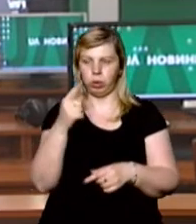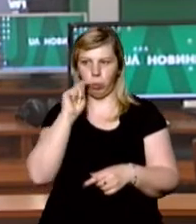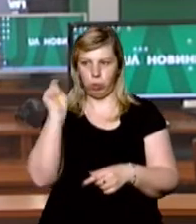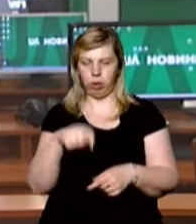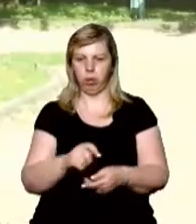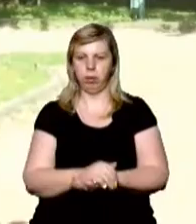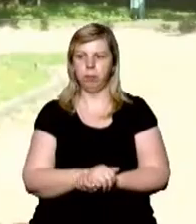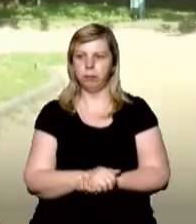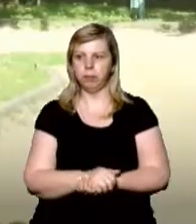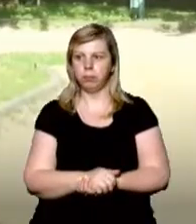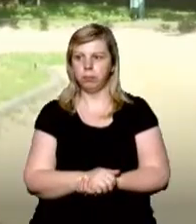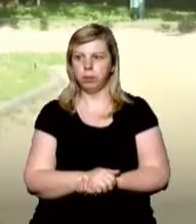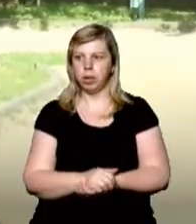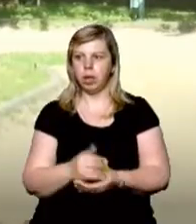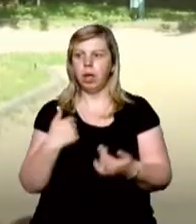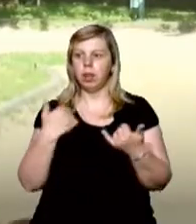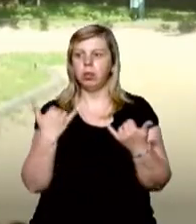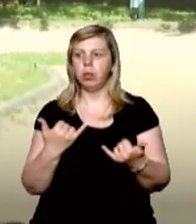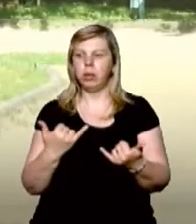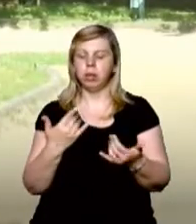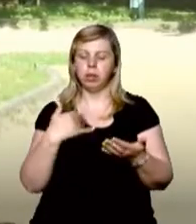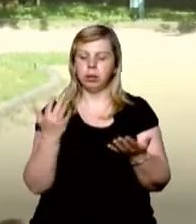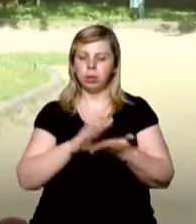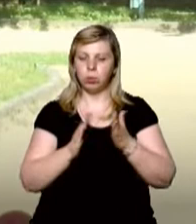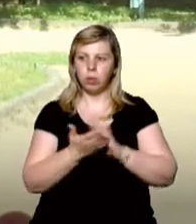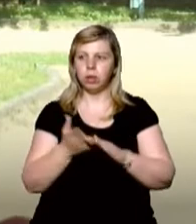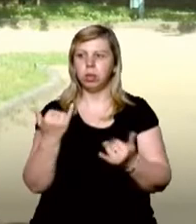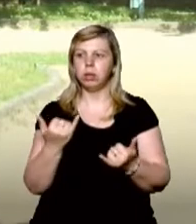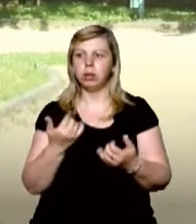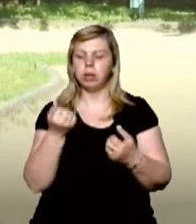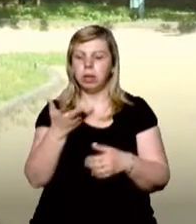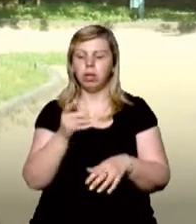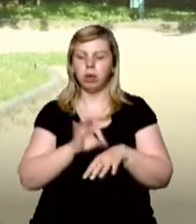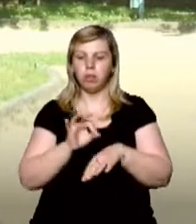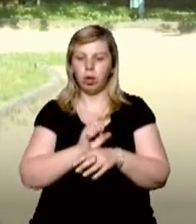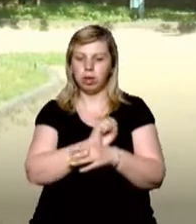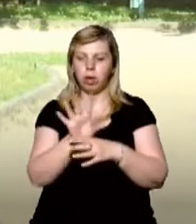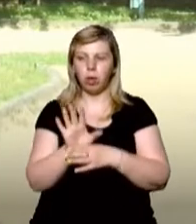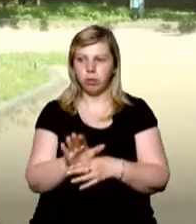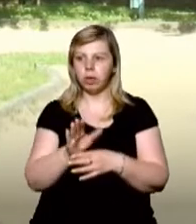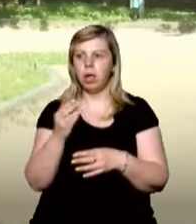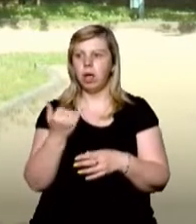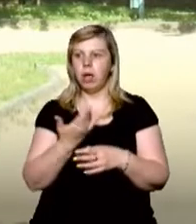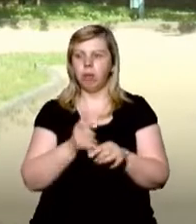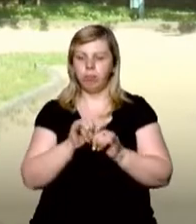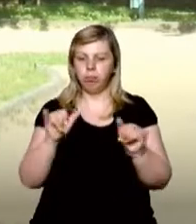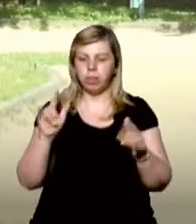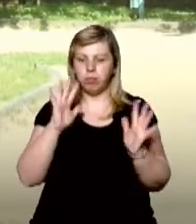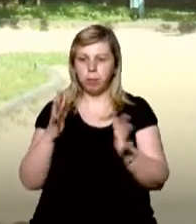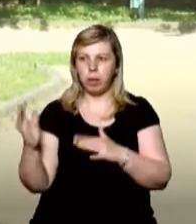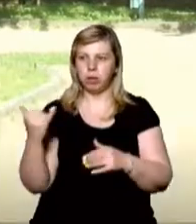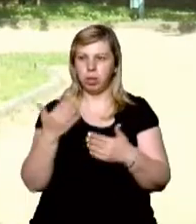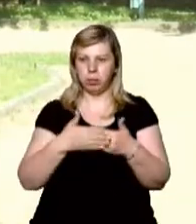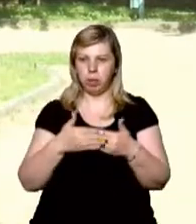України. У нас несприятлива ситуація щодо зменшення кількості хворих на COVID-19. До речі, маємо випадок,